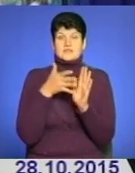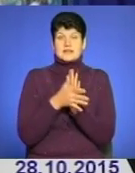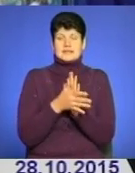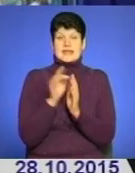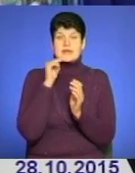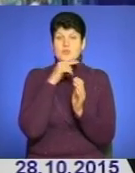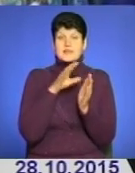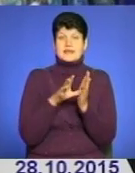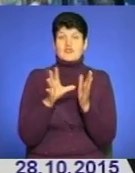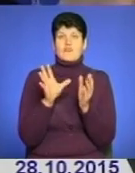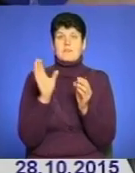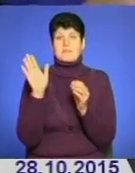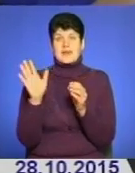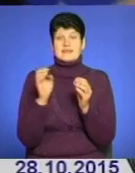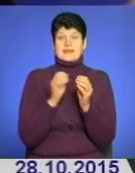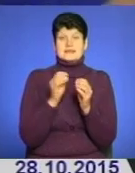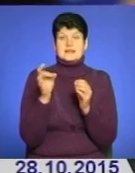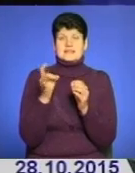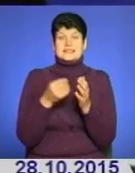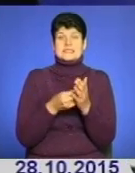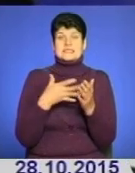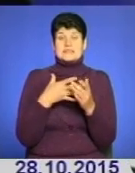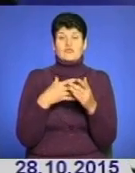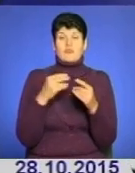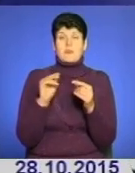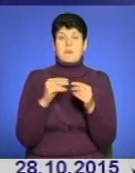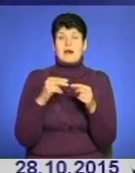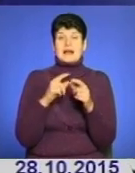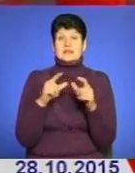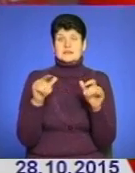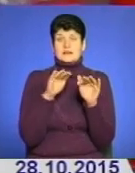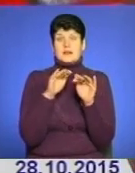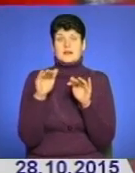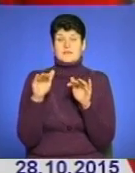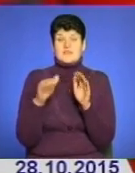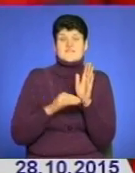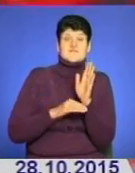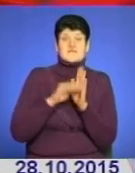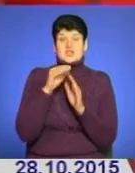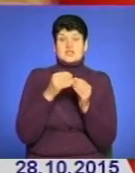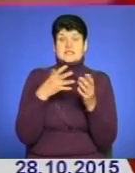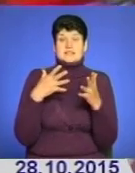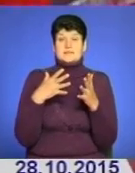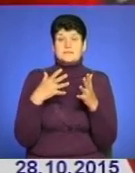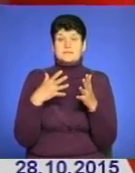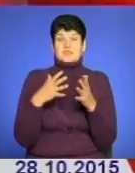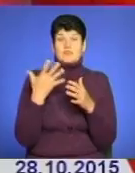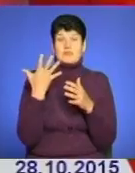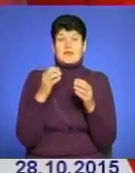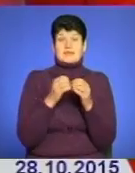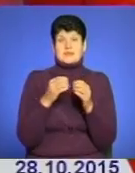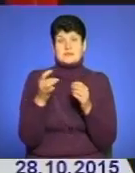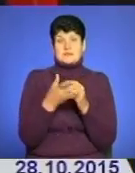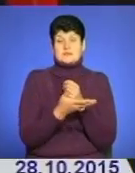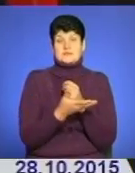електроенергії в 5-10 разів, ціни на них в розрібних магазинах знаходяться на рівні, який вищий цін на лампи розжарювання – 5-10